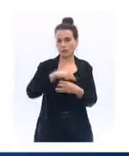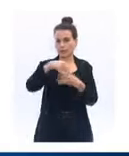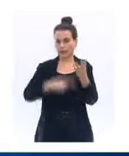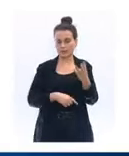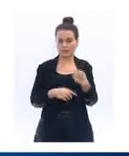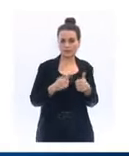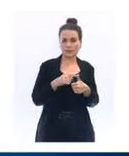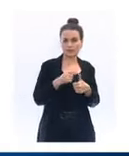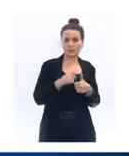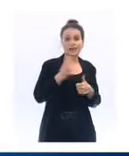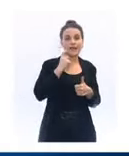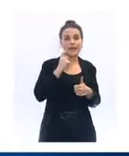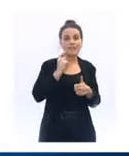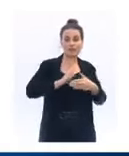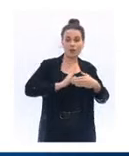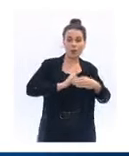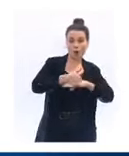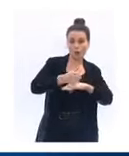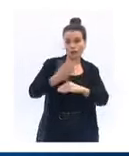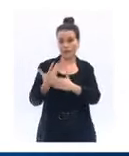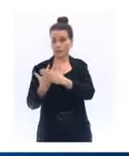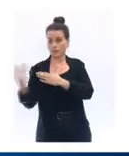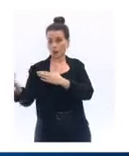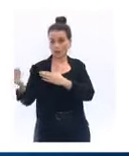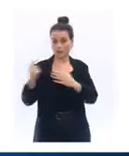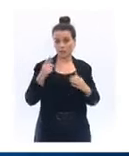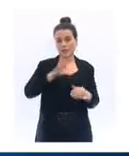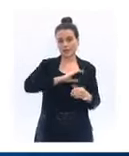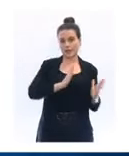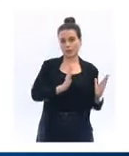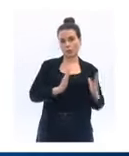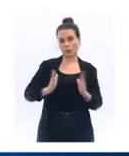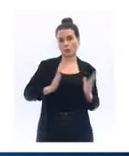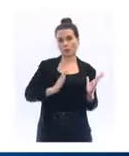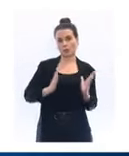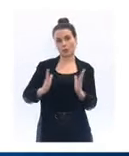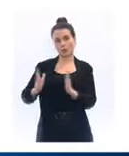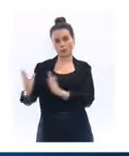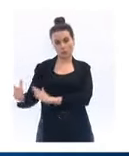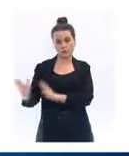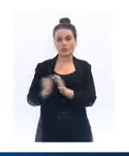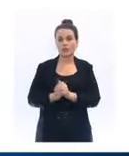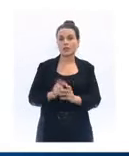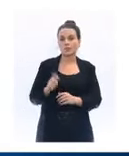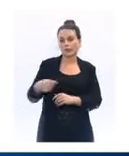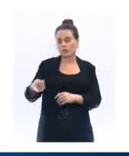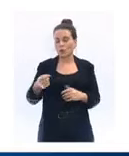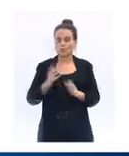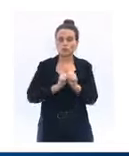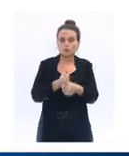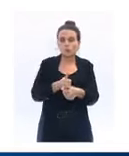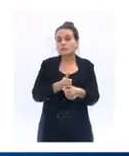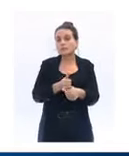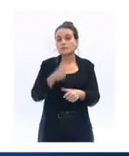'arrivée et le départ des élèves dans l'établissement, ils seront autant que possible étalés dans le temps. Cela dépend évidemment du nombre d'élèves accueillis.